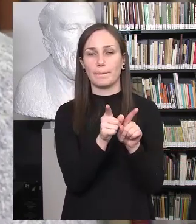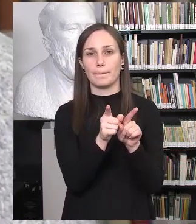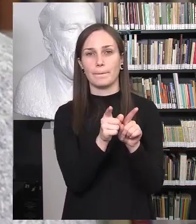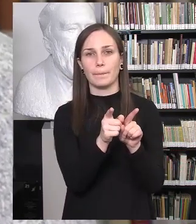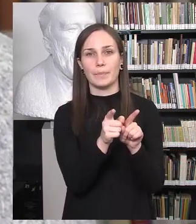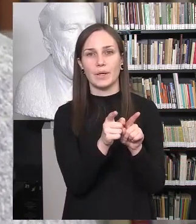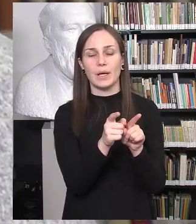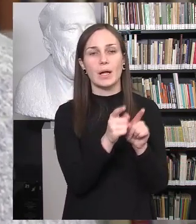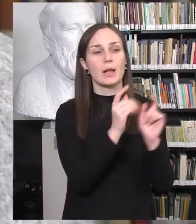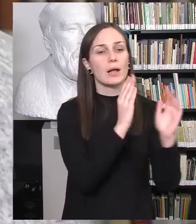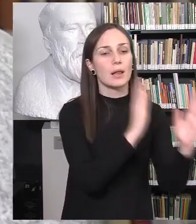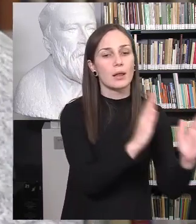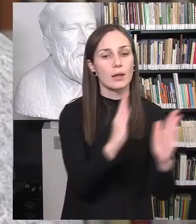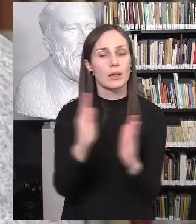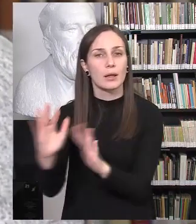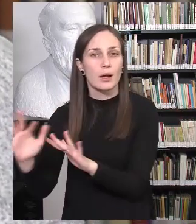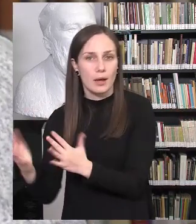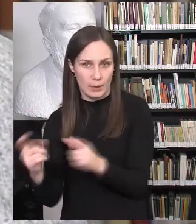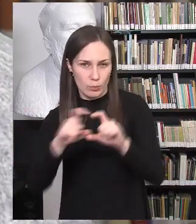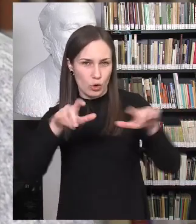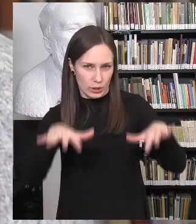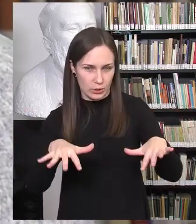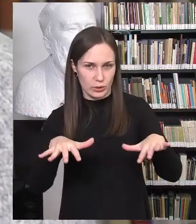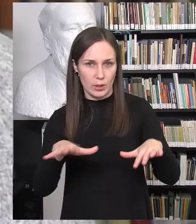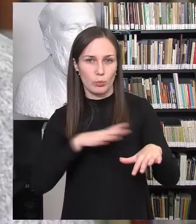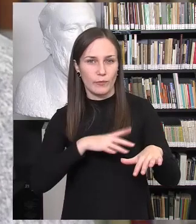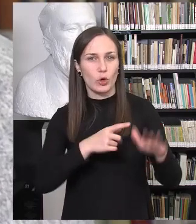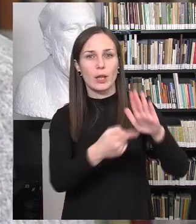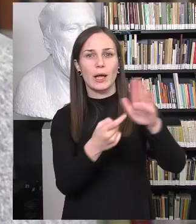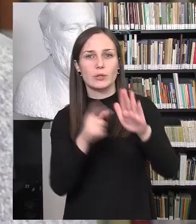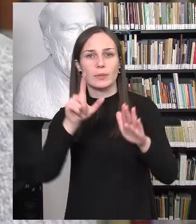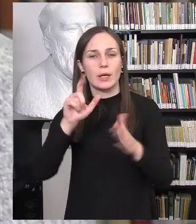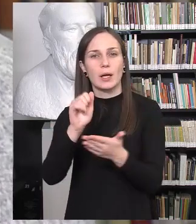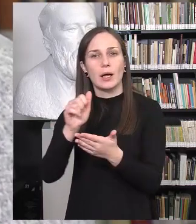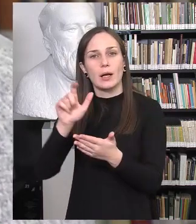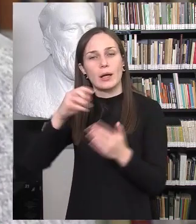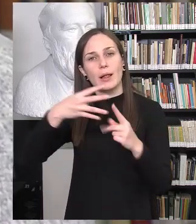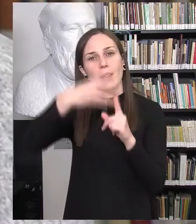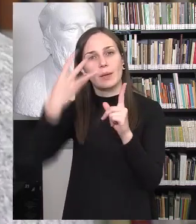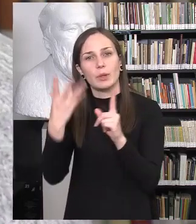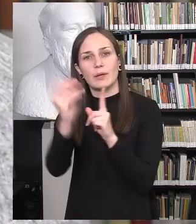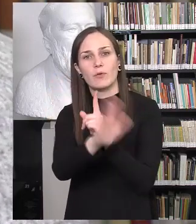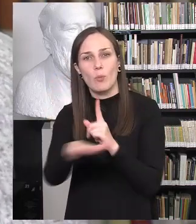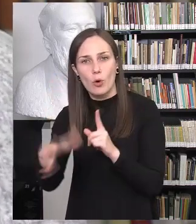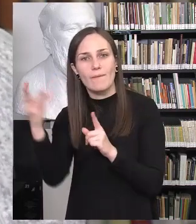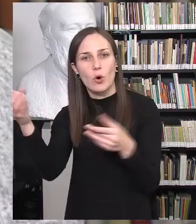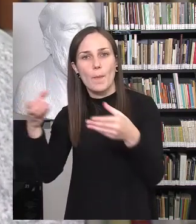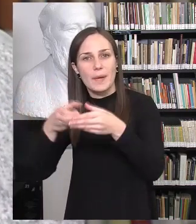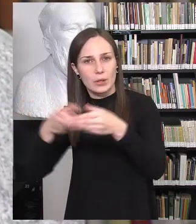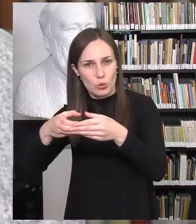nei parodot desningumus svarbius. Mokyklose mes apsiklausinėjom būtent LGBT mokinius, būtent jų bendrominę,